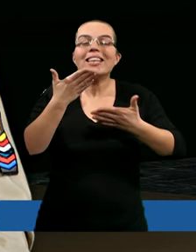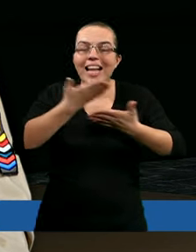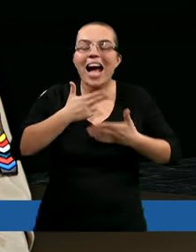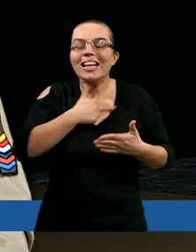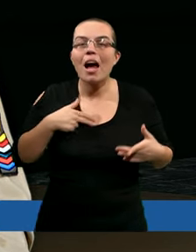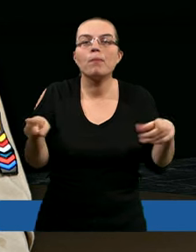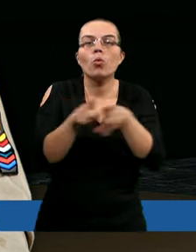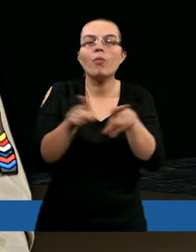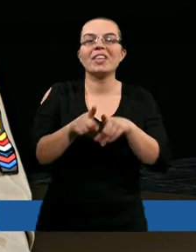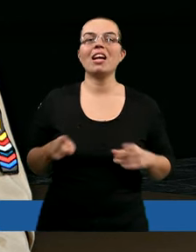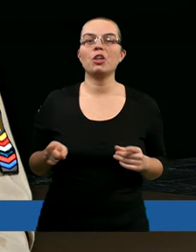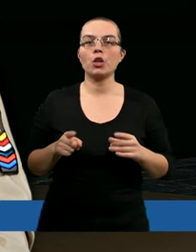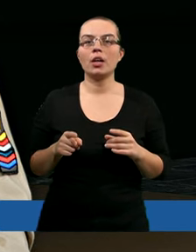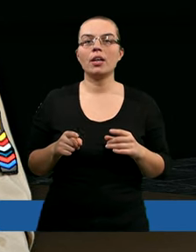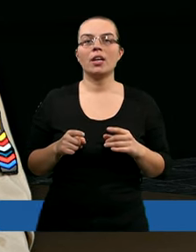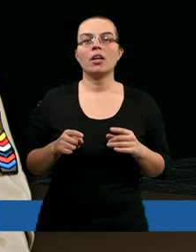nam